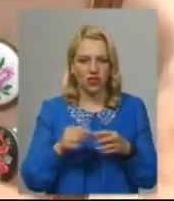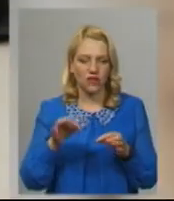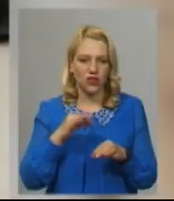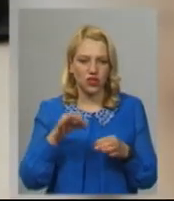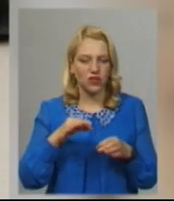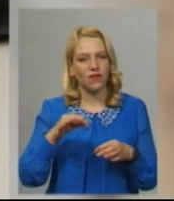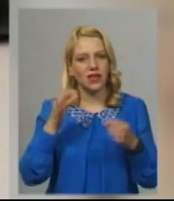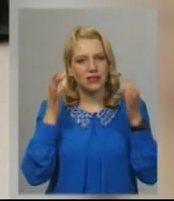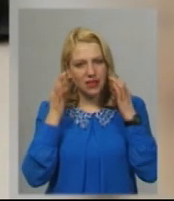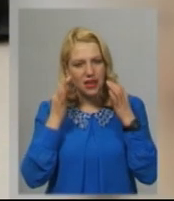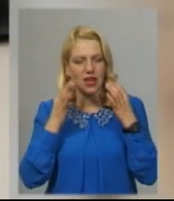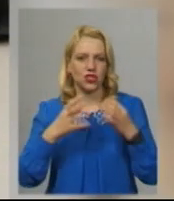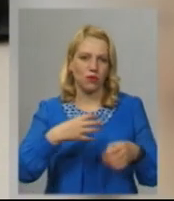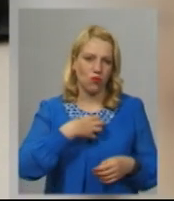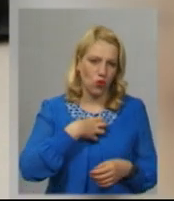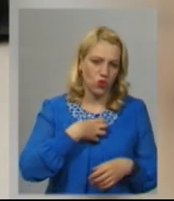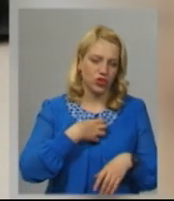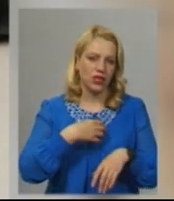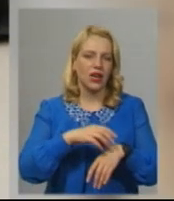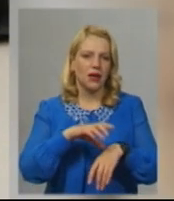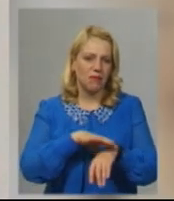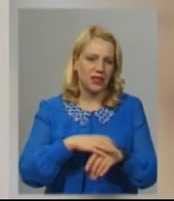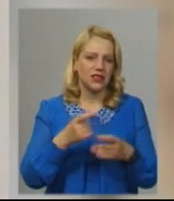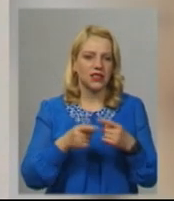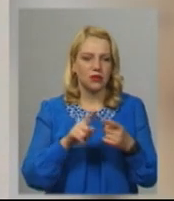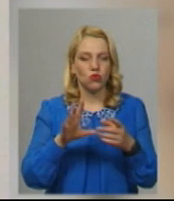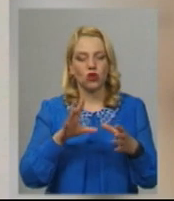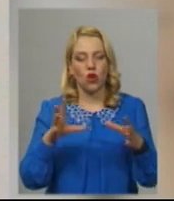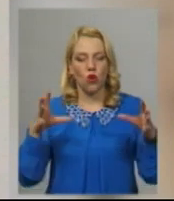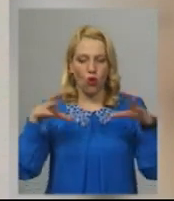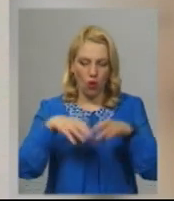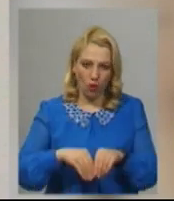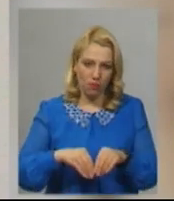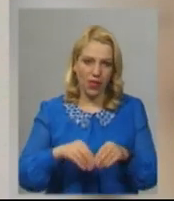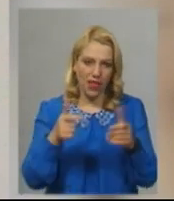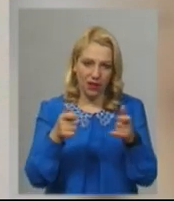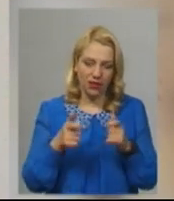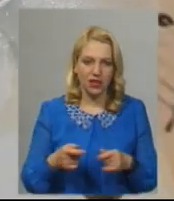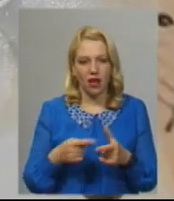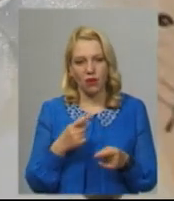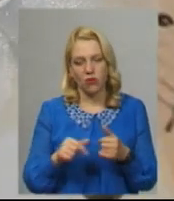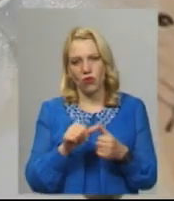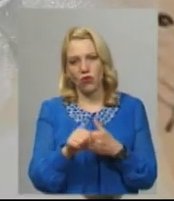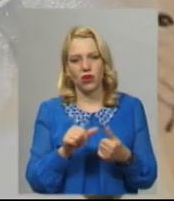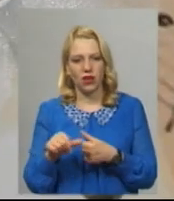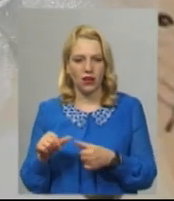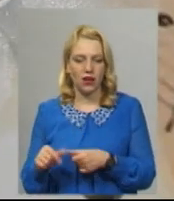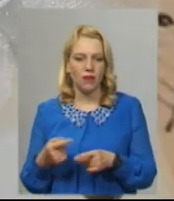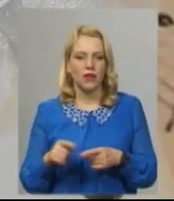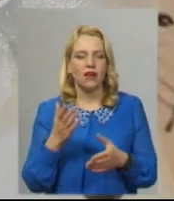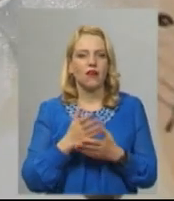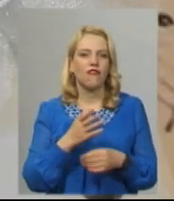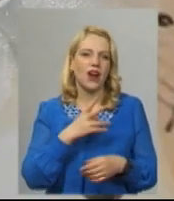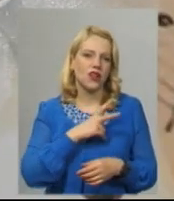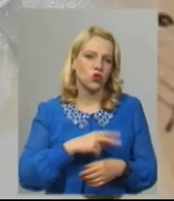сережки, брошки, персні, які можна поєдувати у комплектах або носити окремо, залежно від оподобань людини У роботі використовує французькі нитки